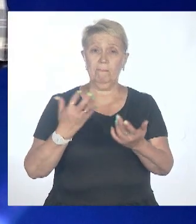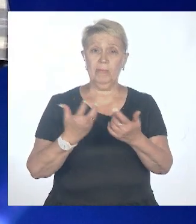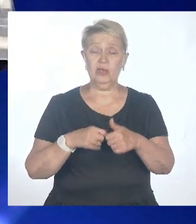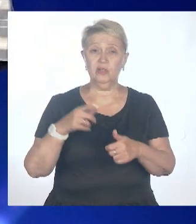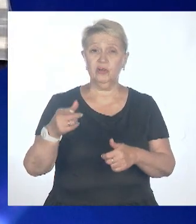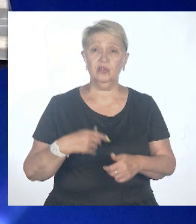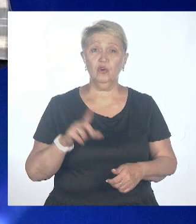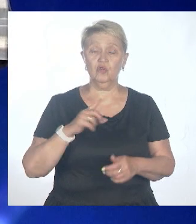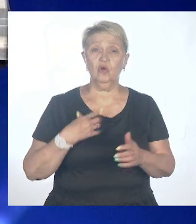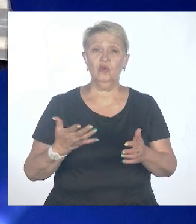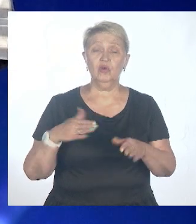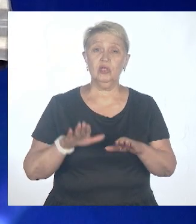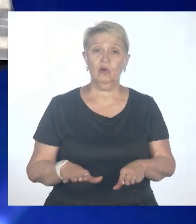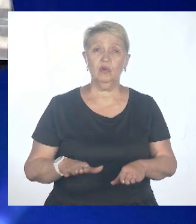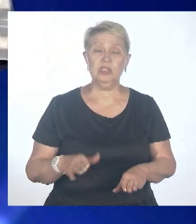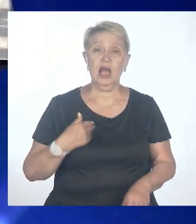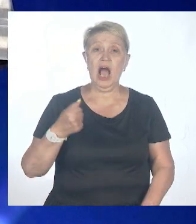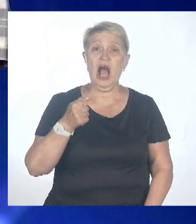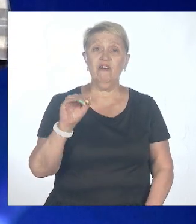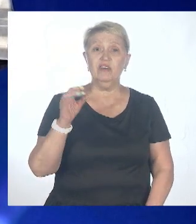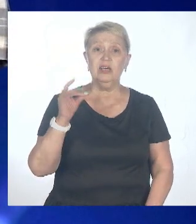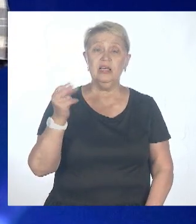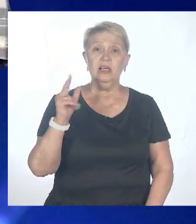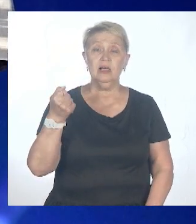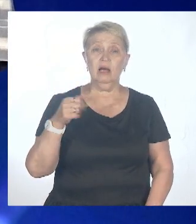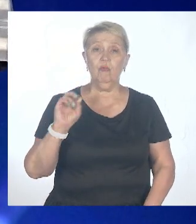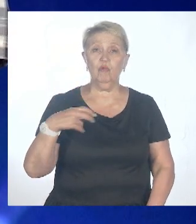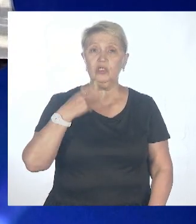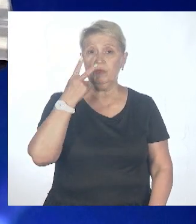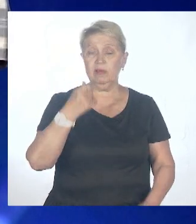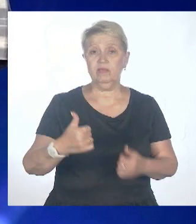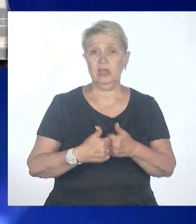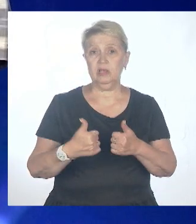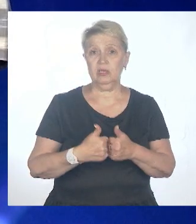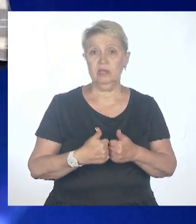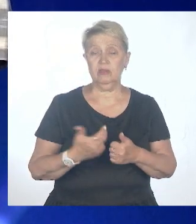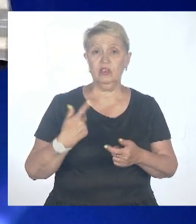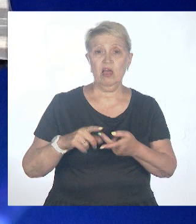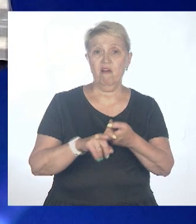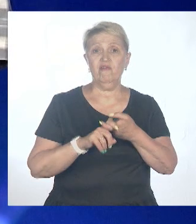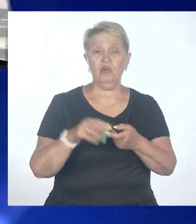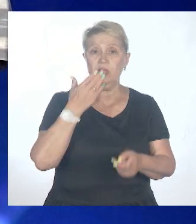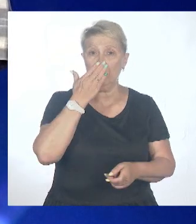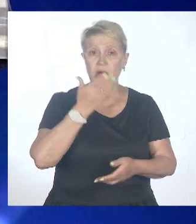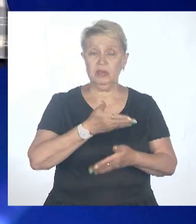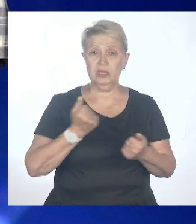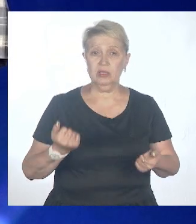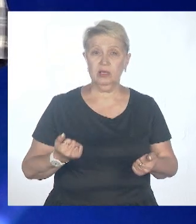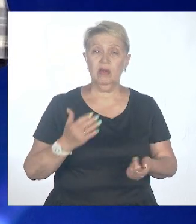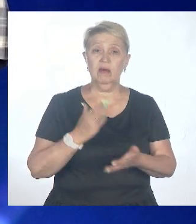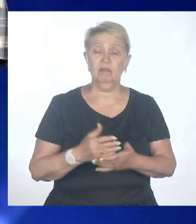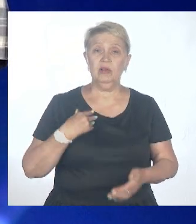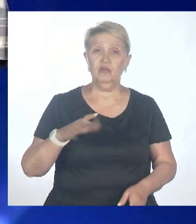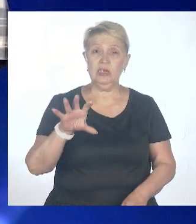начиная с Эболы, давайте так. Потом можно и в соседних регионах поискать. Там вирус Нипах, например. Практически про него был снят фиден